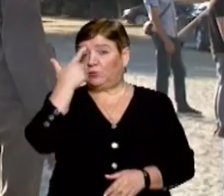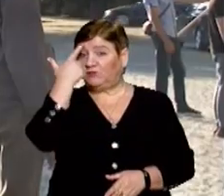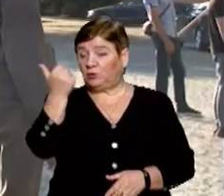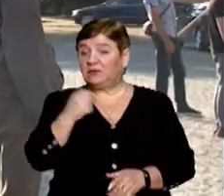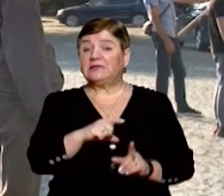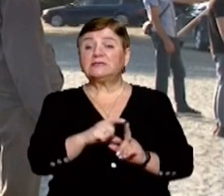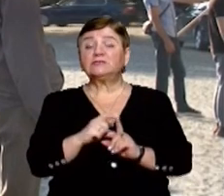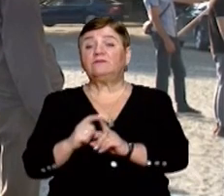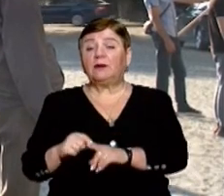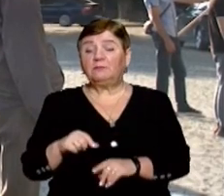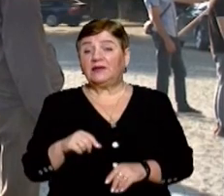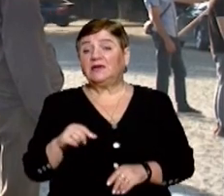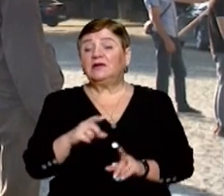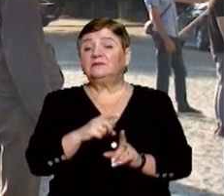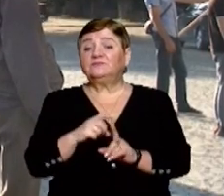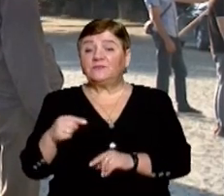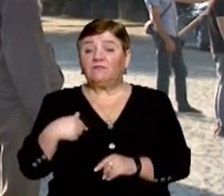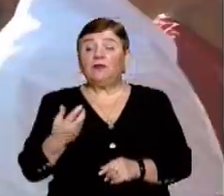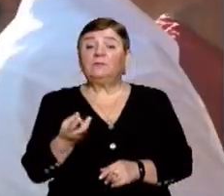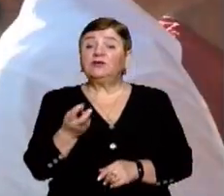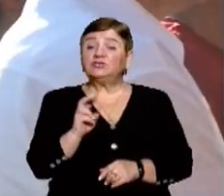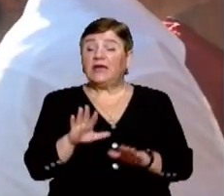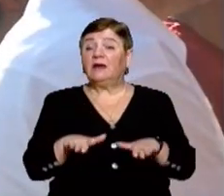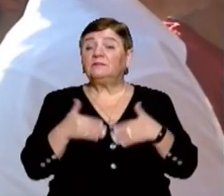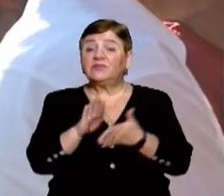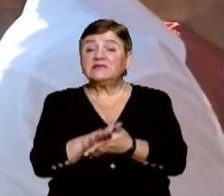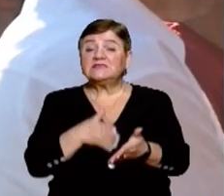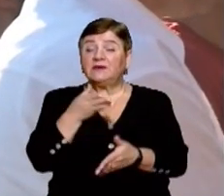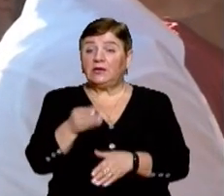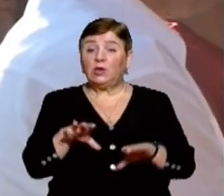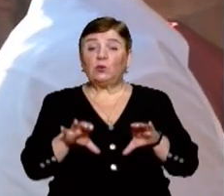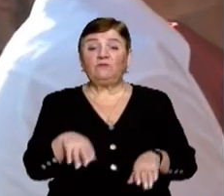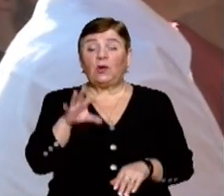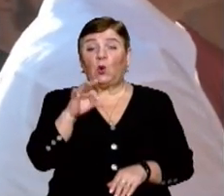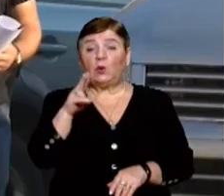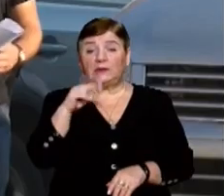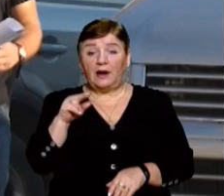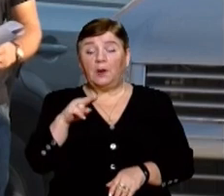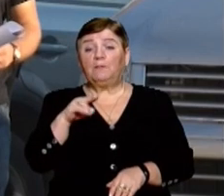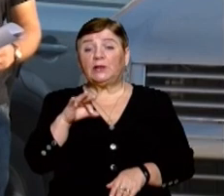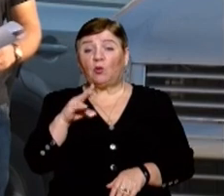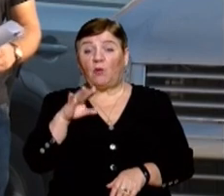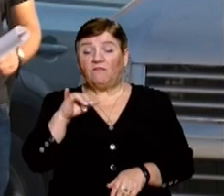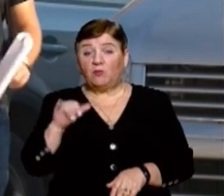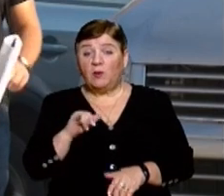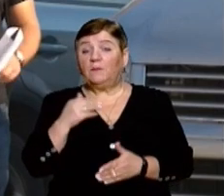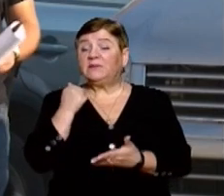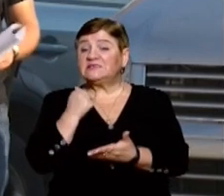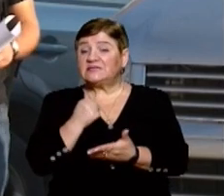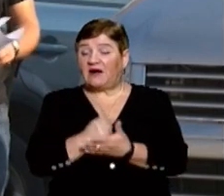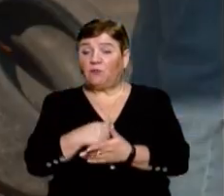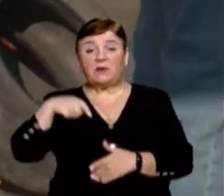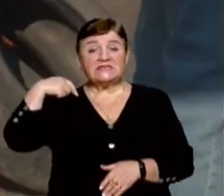За словами Тараса Деяка, вони прийшли, аби передати звернення голові ОДА Олексію Петрову. У ньому вимагають відставки